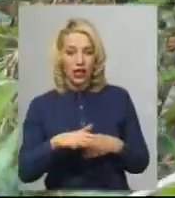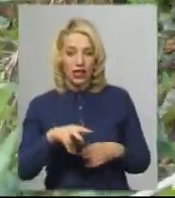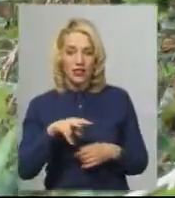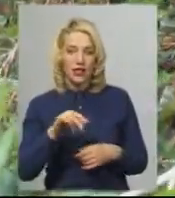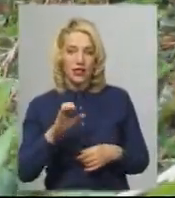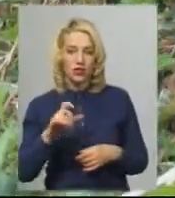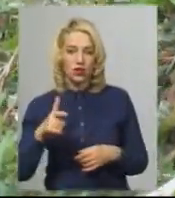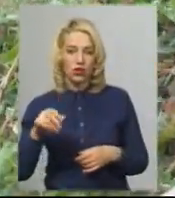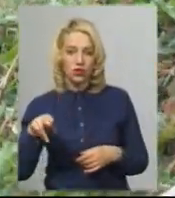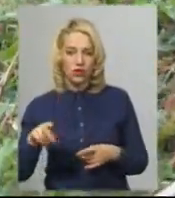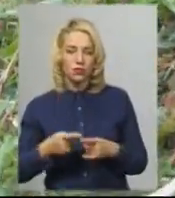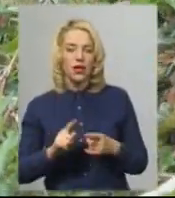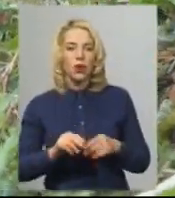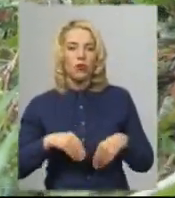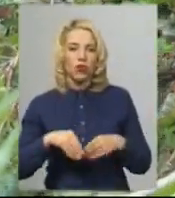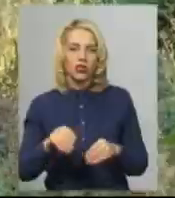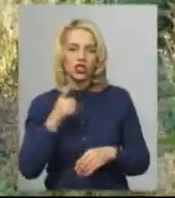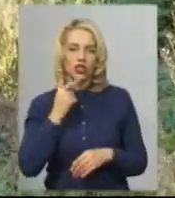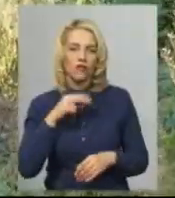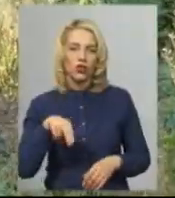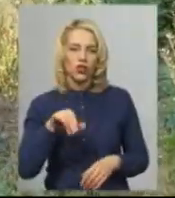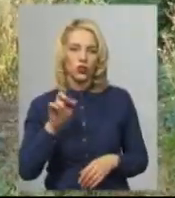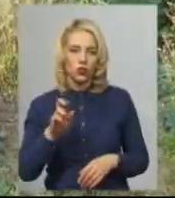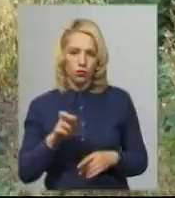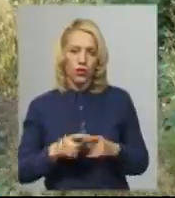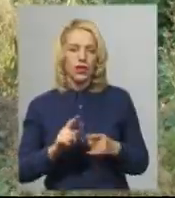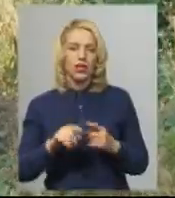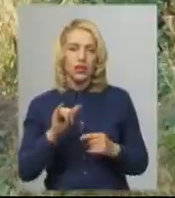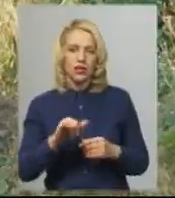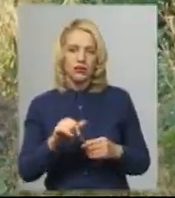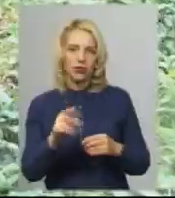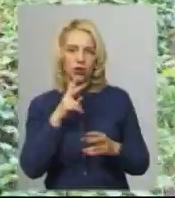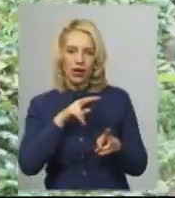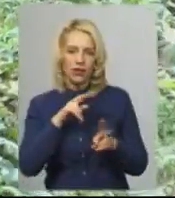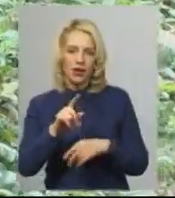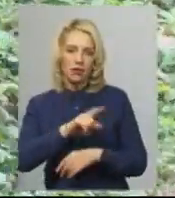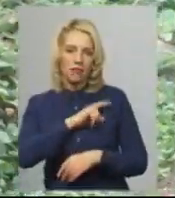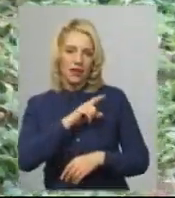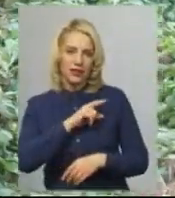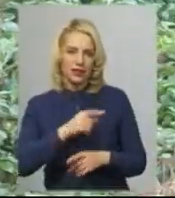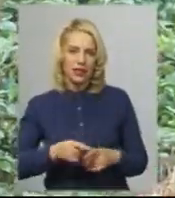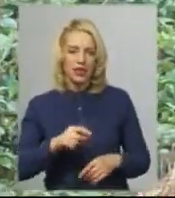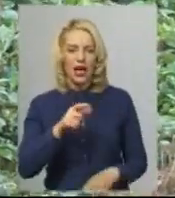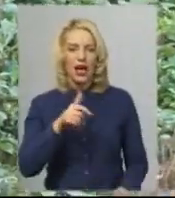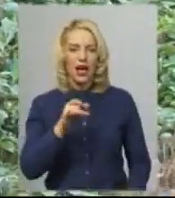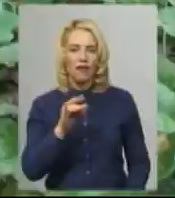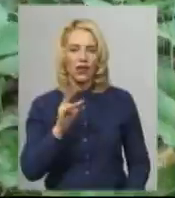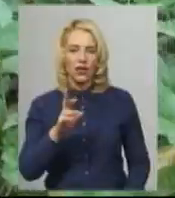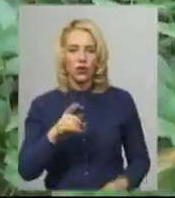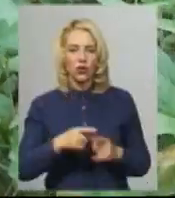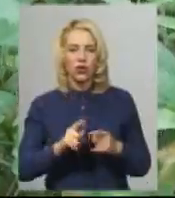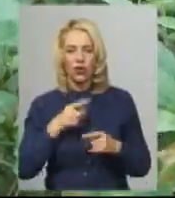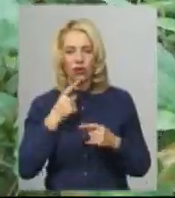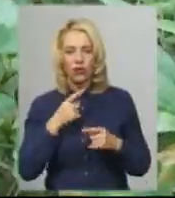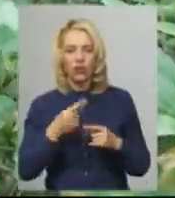Кременчуки цьогоріч висадили дуб червоний на площі 1,6 гектари. Доглядає за ним майстер лісу Олександр Гаврилюк – чоловік із родини лісників.